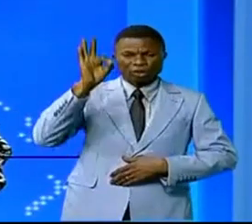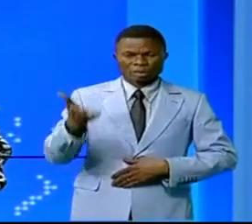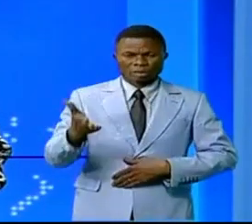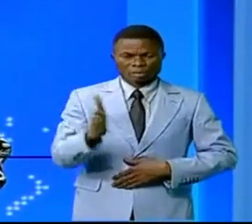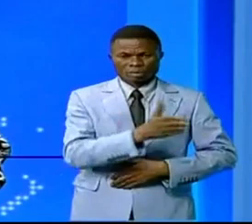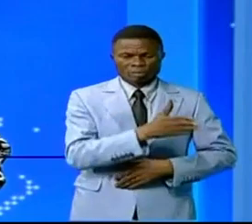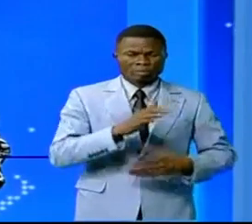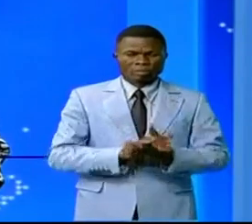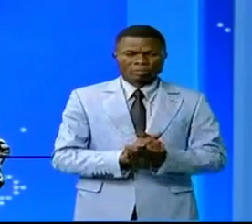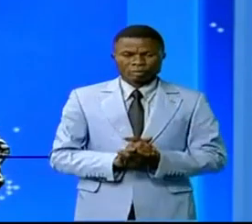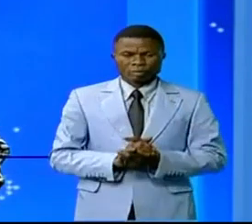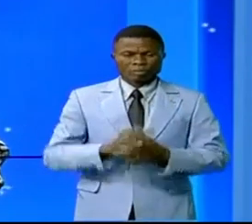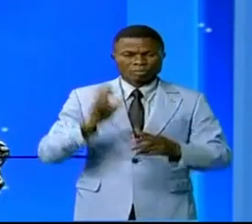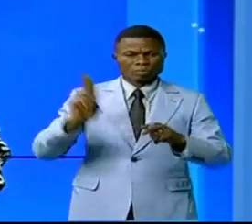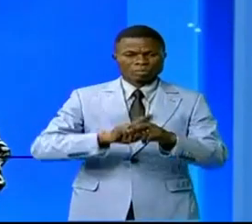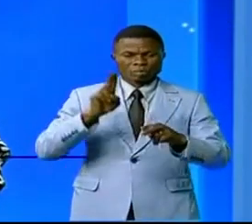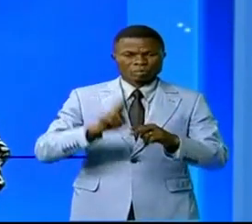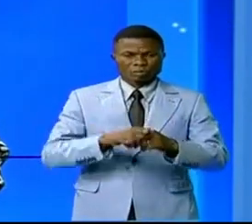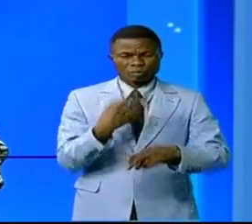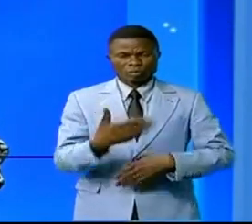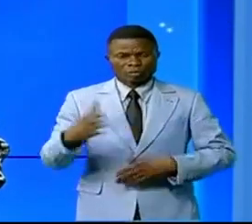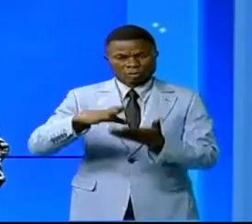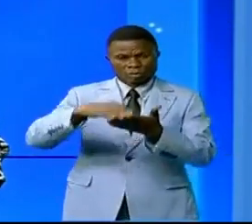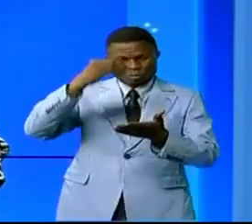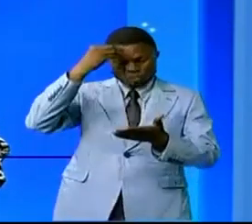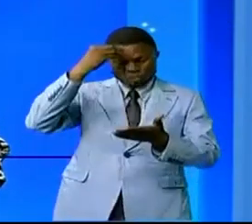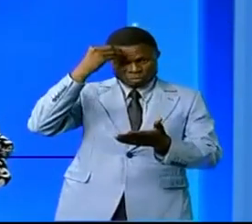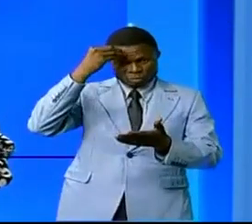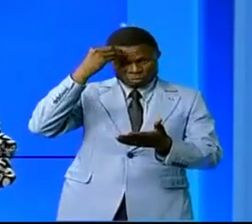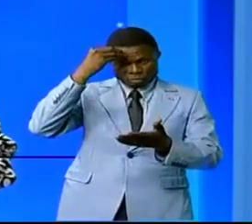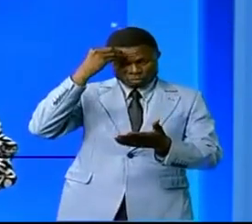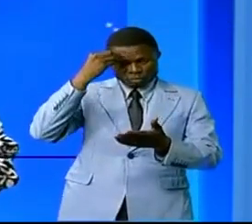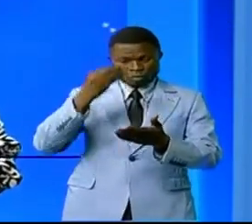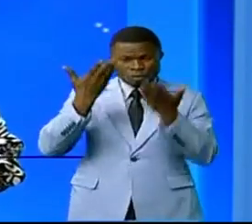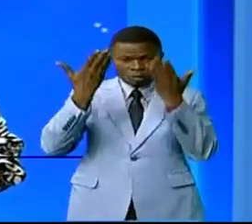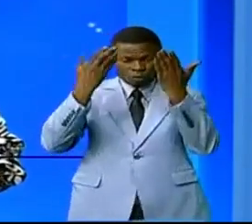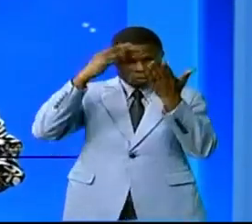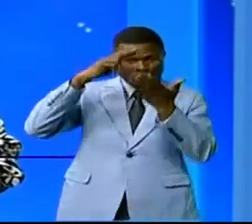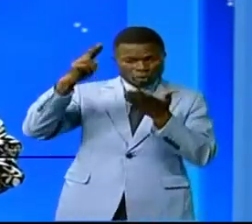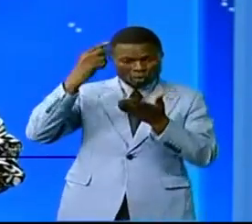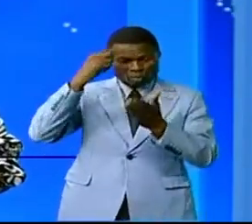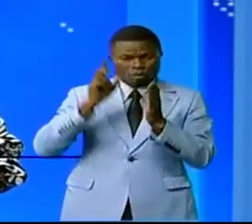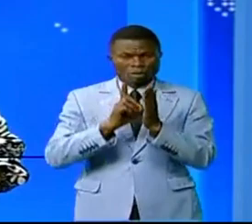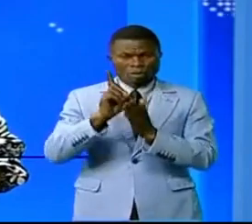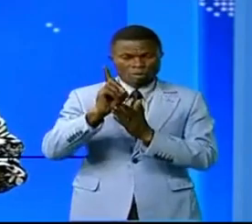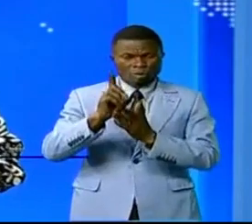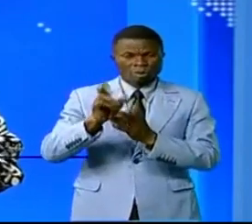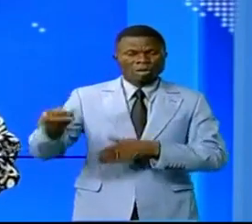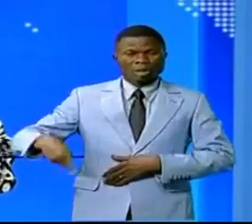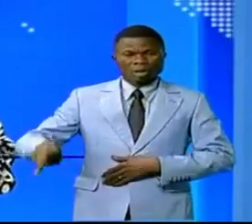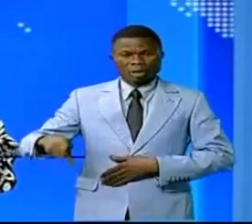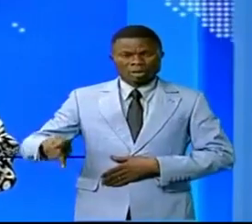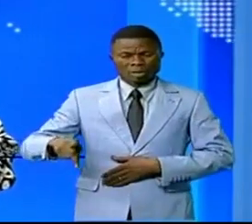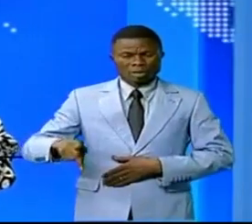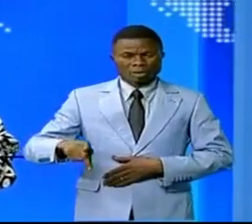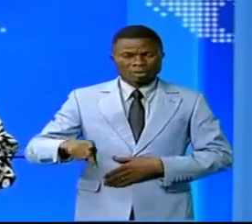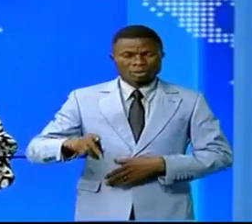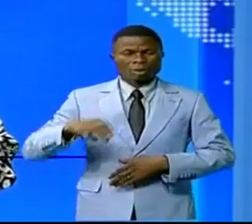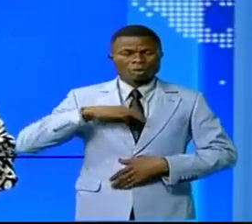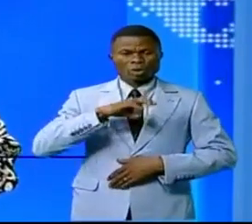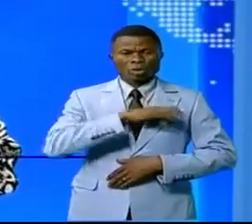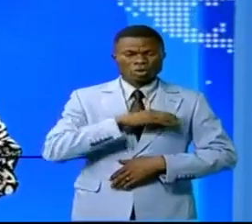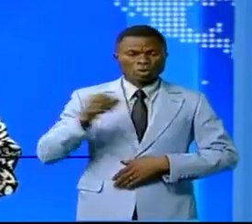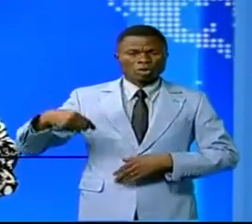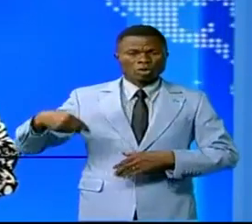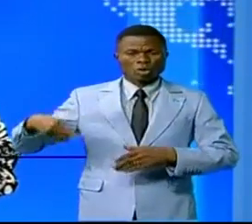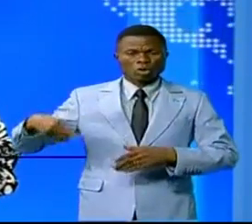Mettre en pratique la matière apprise durant le cursus académique pour le développement de la province c'est le conseil du gouverneur